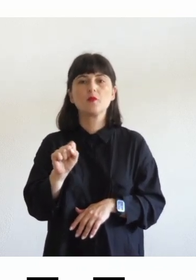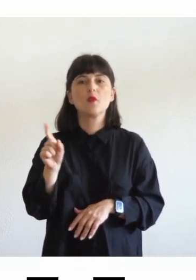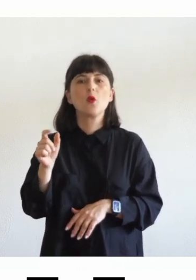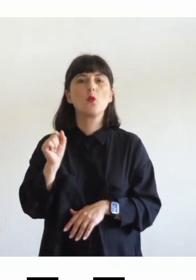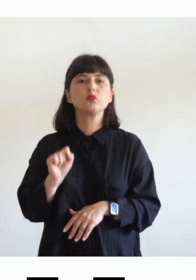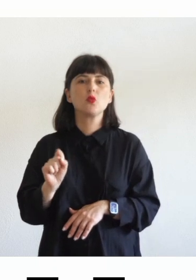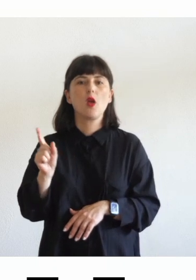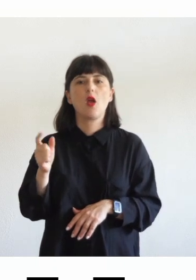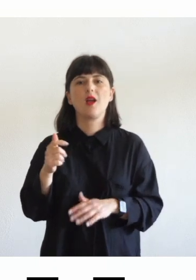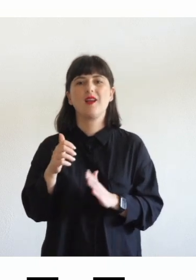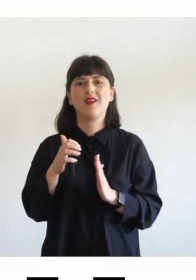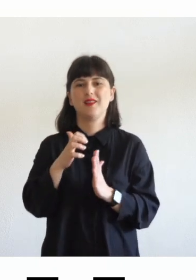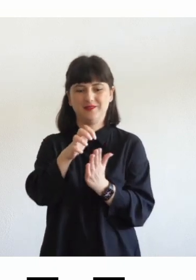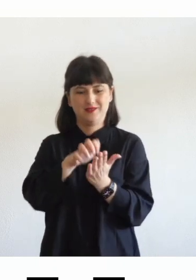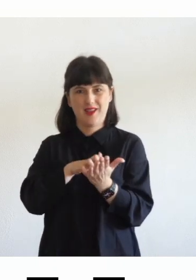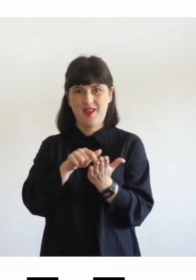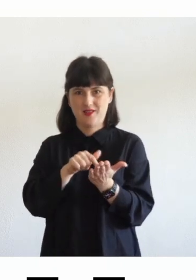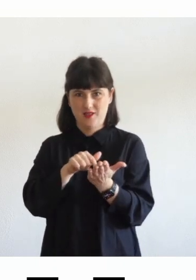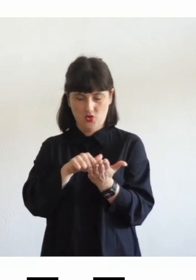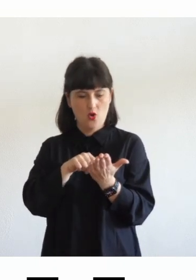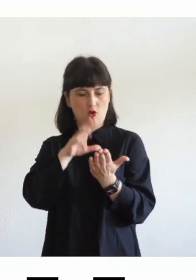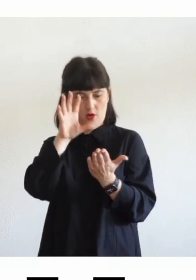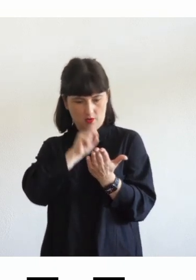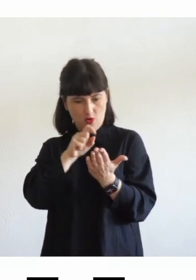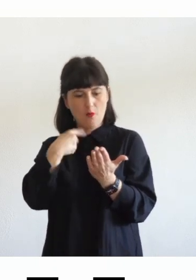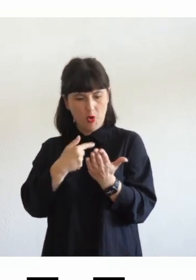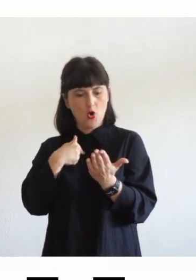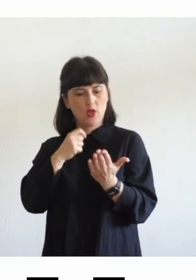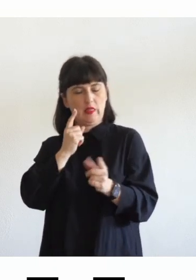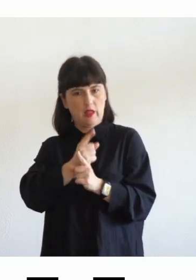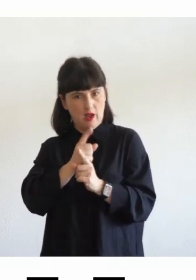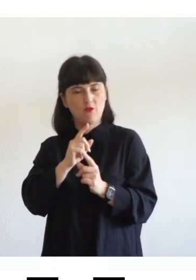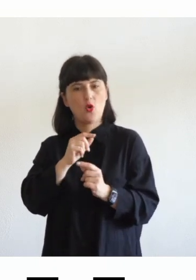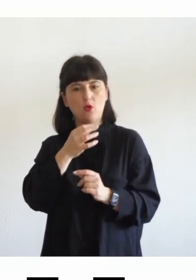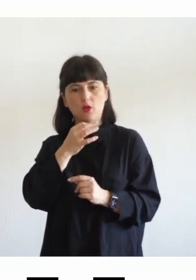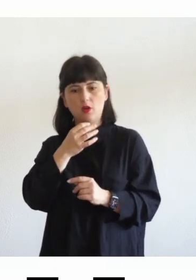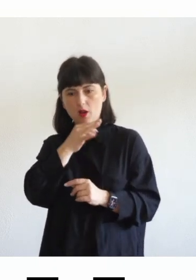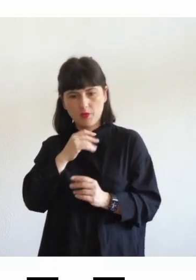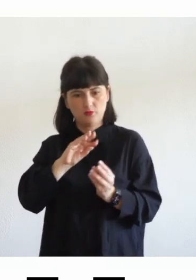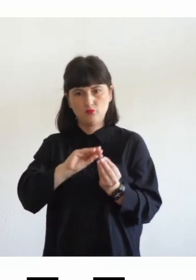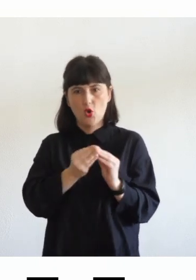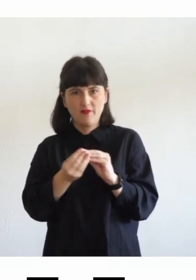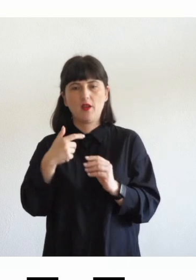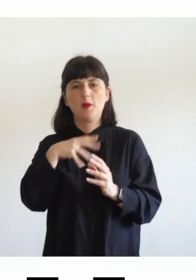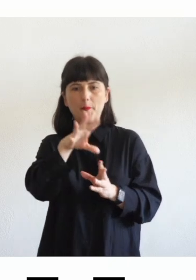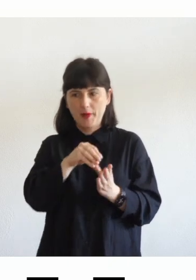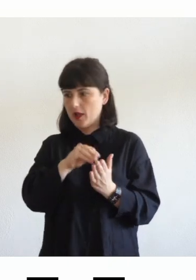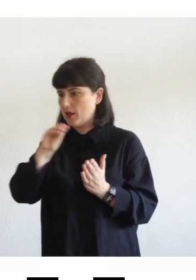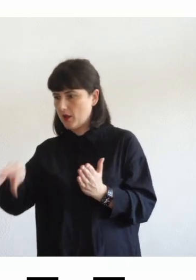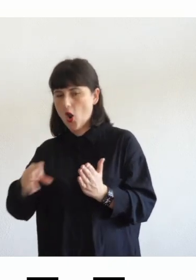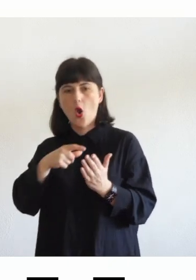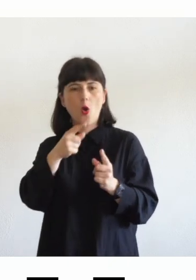dicevo prima comprendere significa anche manipolare allora devo poter fare il copia e incolla devo poter tirare fuori i pezzi di testo per